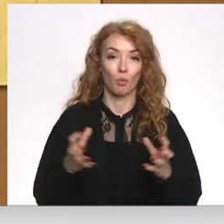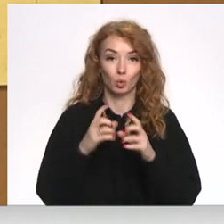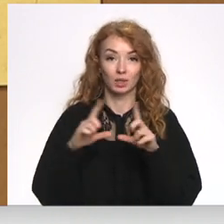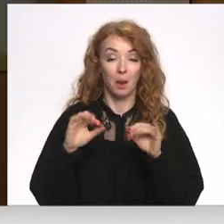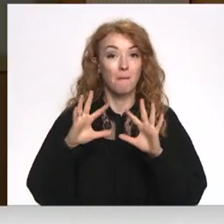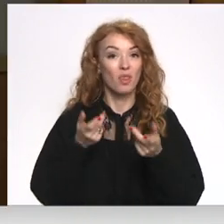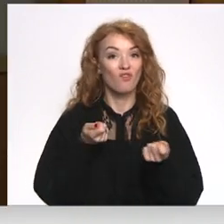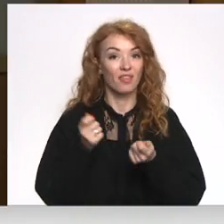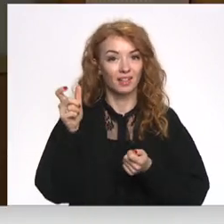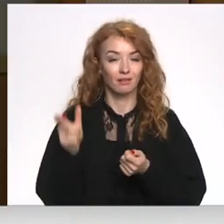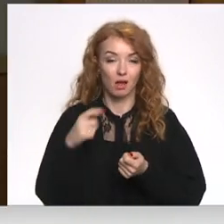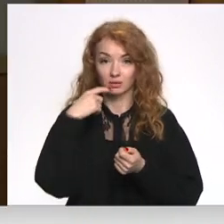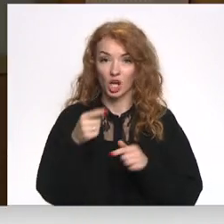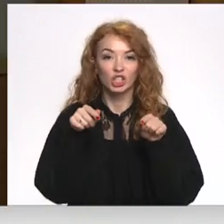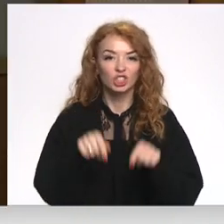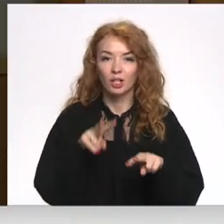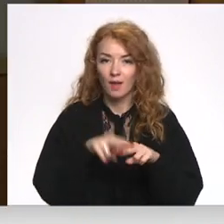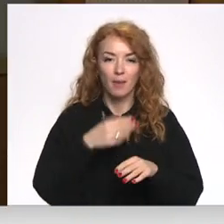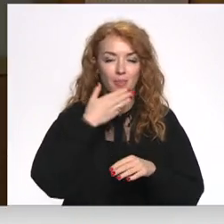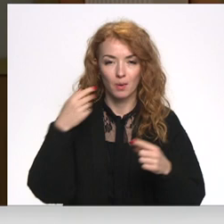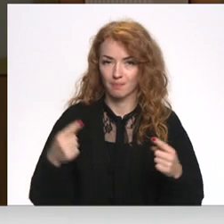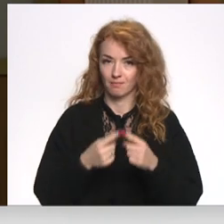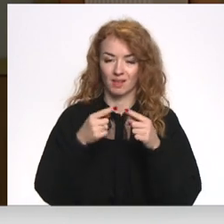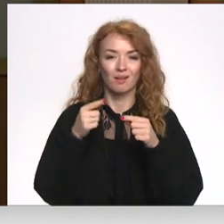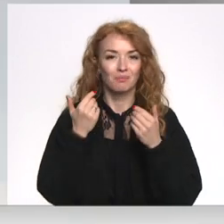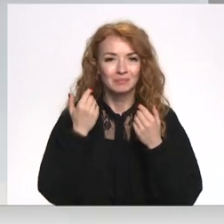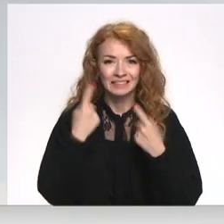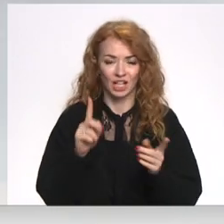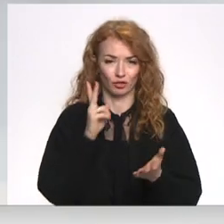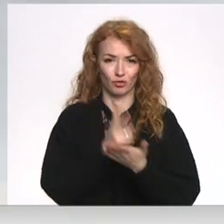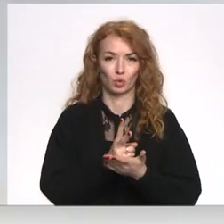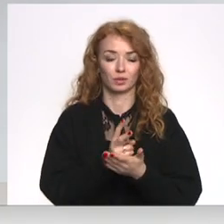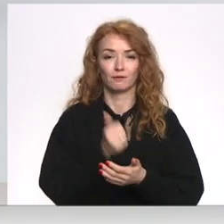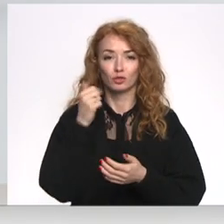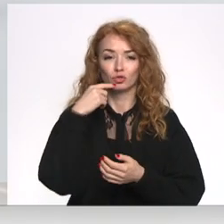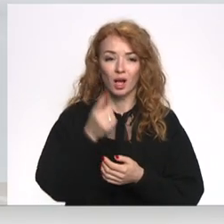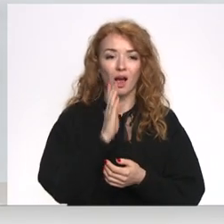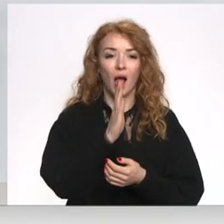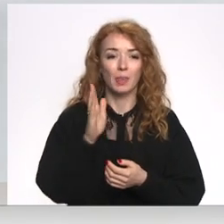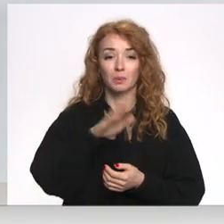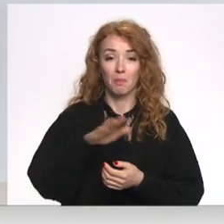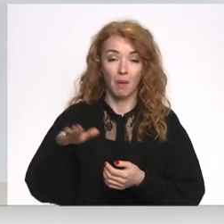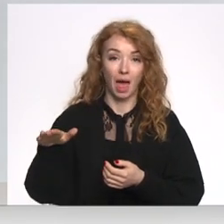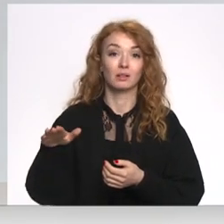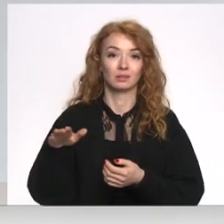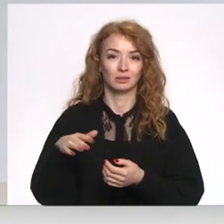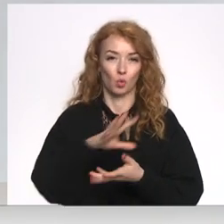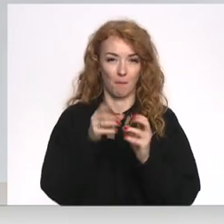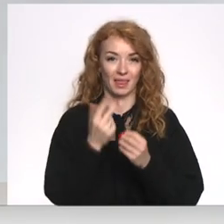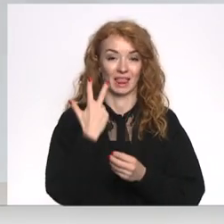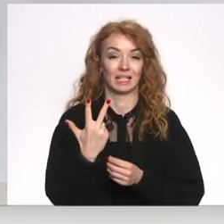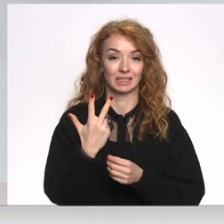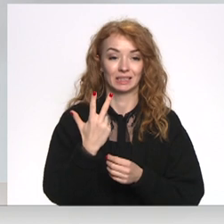vadītājs akcentē šī vieta viņiem nav piemērota, tā ir citas funkcijas. Katrs bērns ir, tātad šajā gadījumā ir trīs bērni,